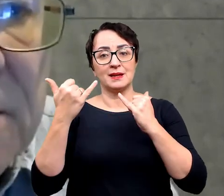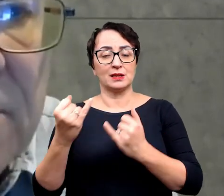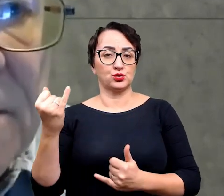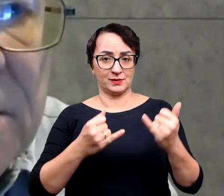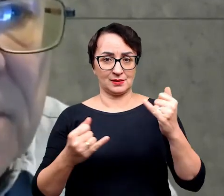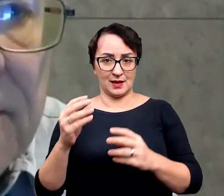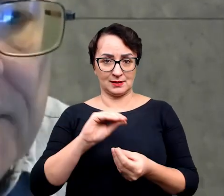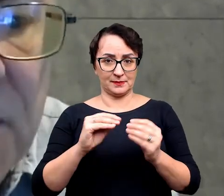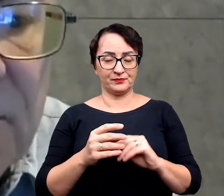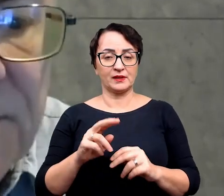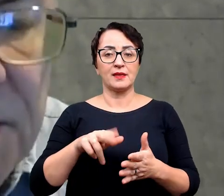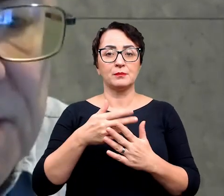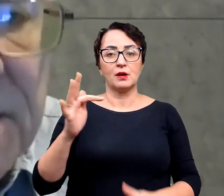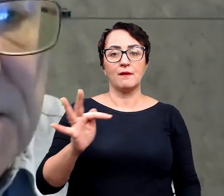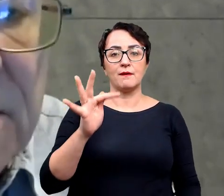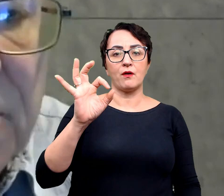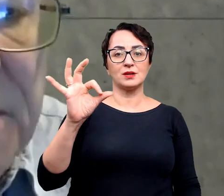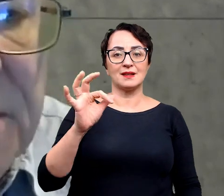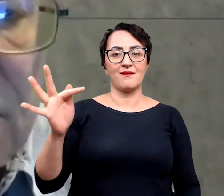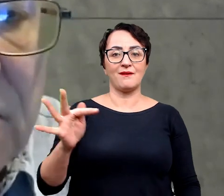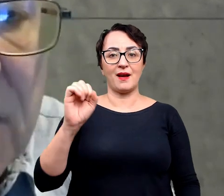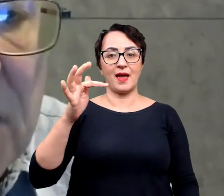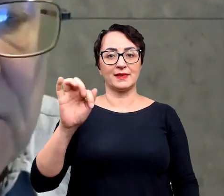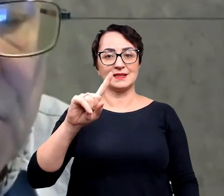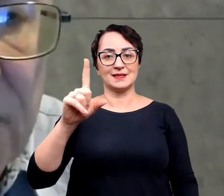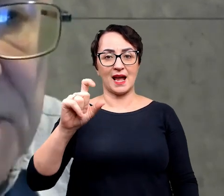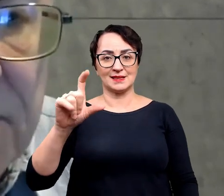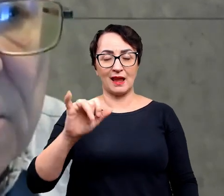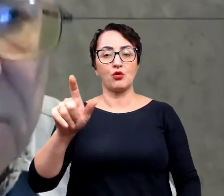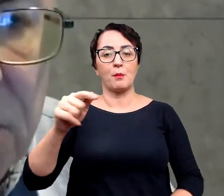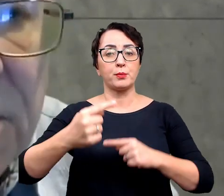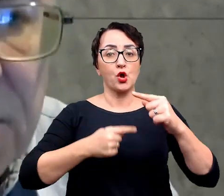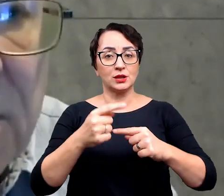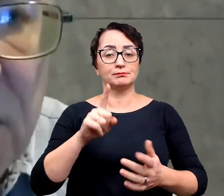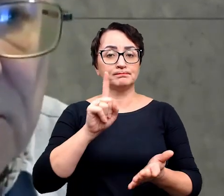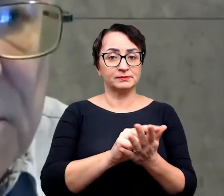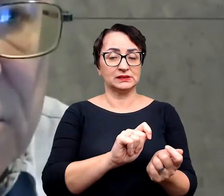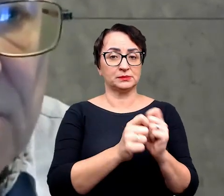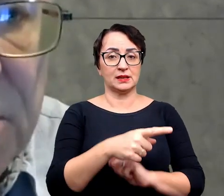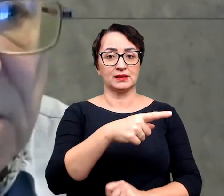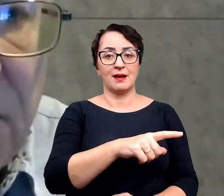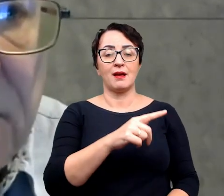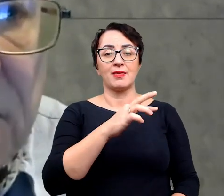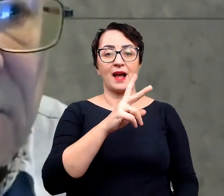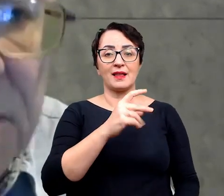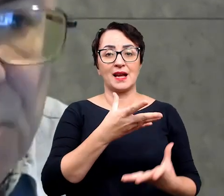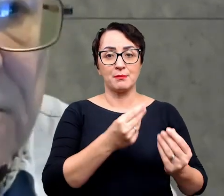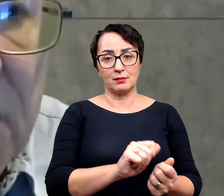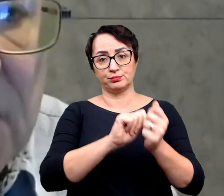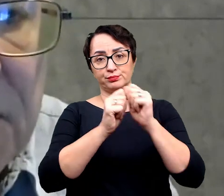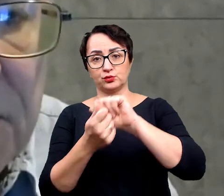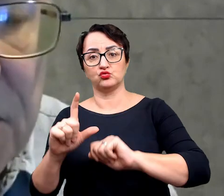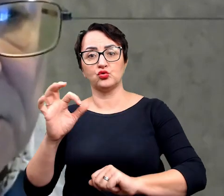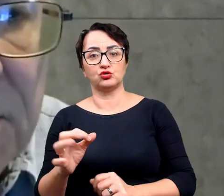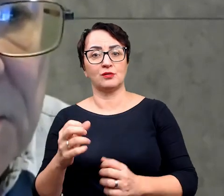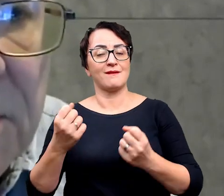substancje, no między innymi fosfatyzacja jest takim procesem, który potrafi zamienić właśnie te tkanki miękkie w coś bardziej trwałego i w ten sposób